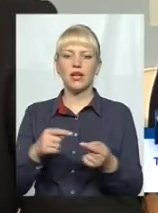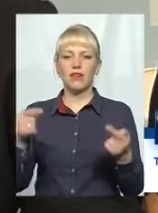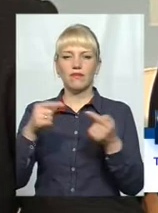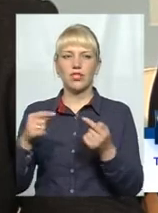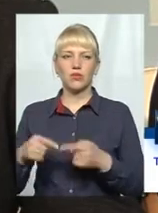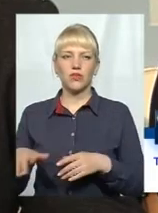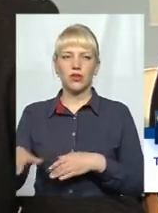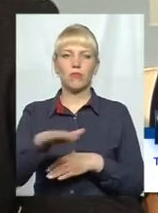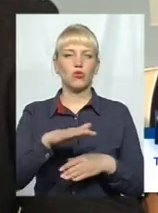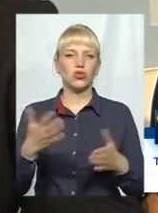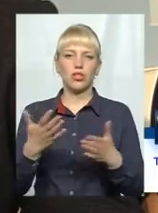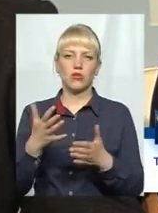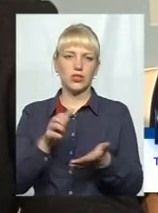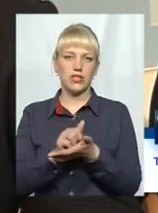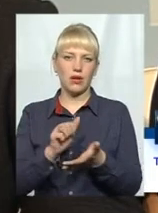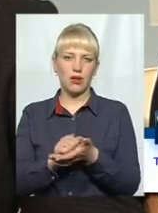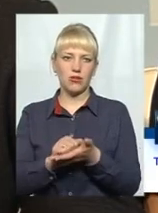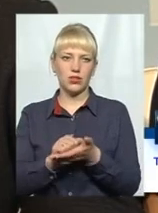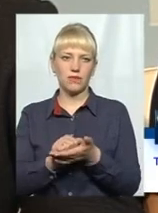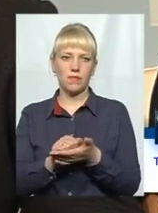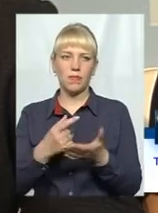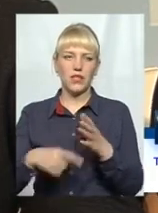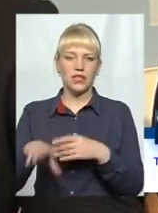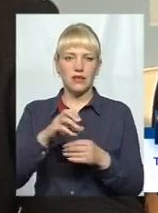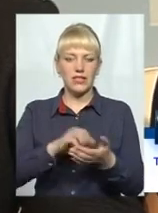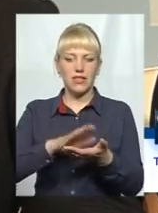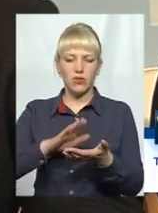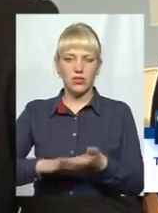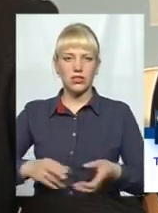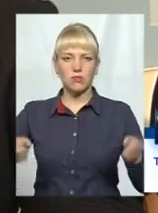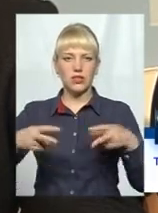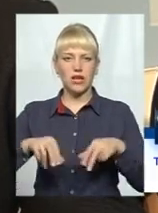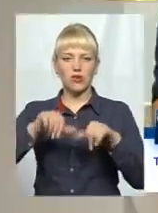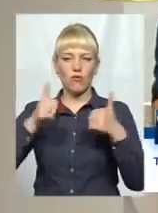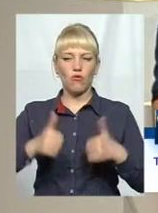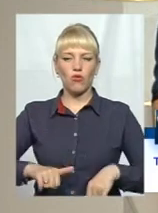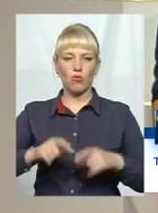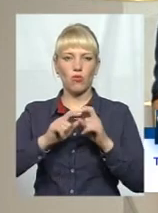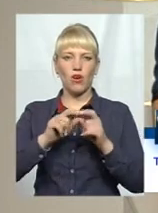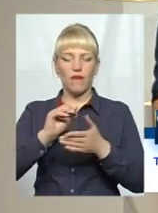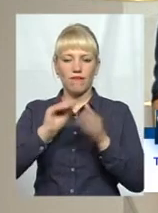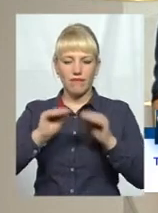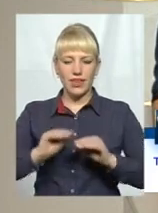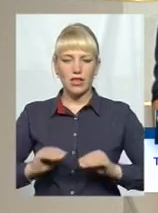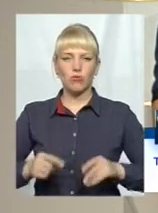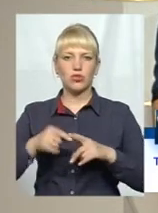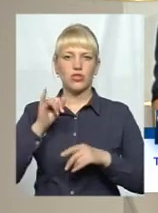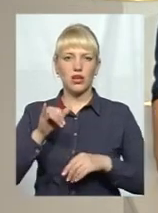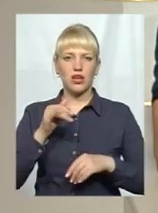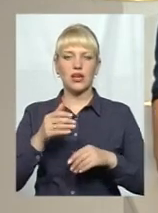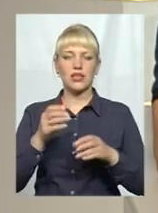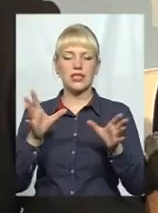площі, яку займають. Це все вноситься в спеціальну форму відомості, тому що це все разом допрацьовуємо з